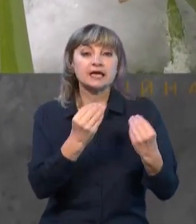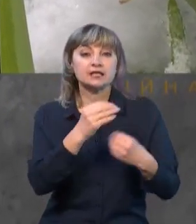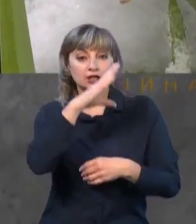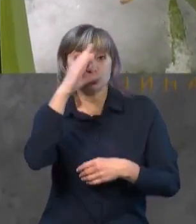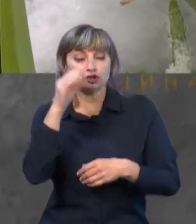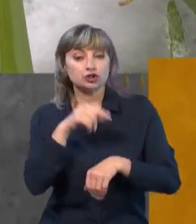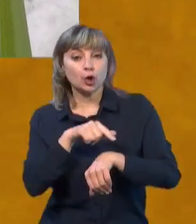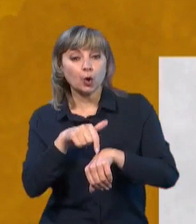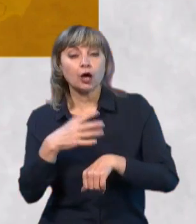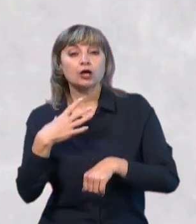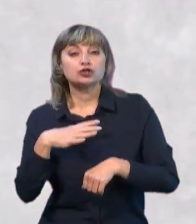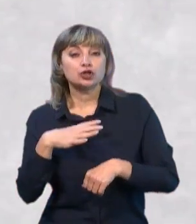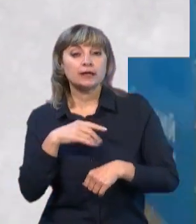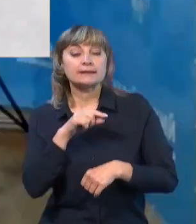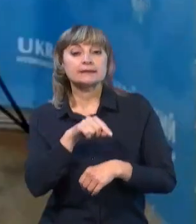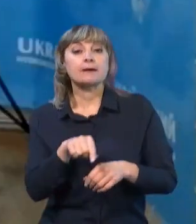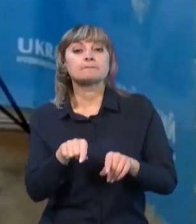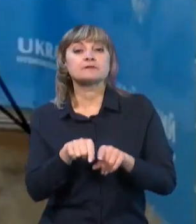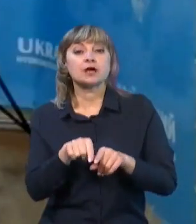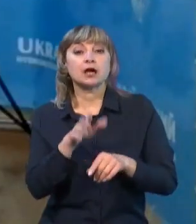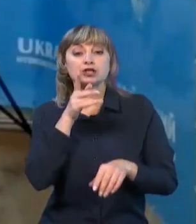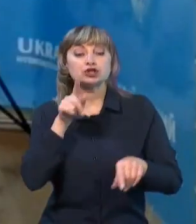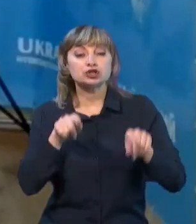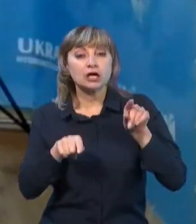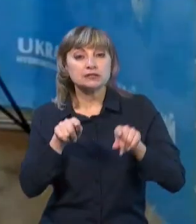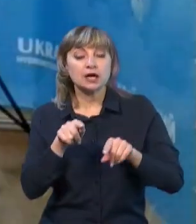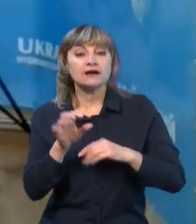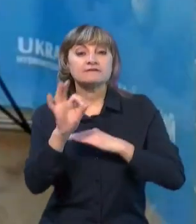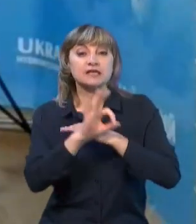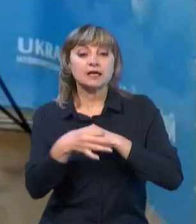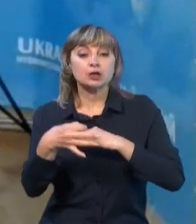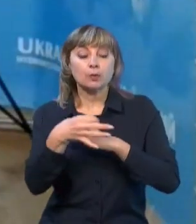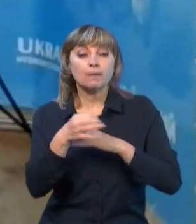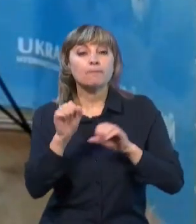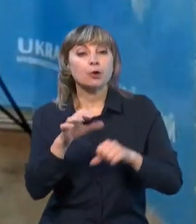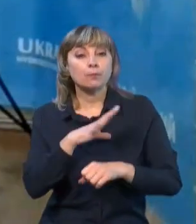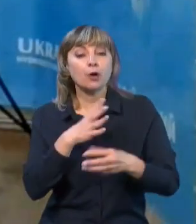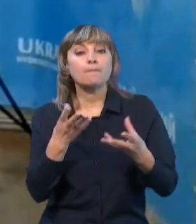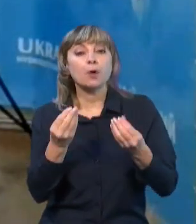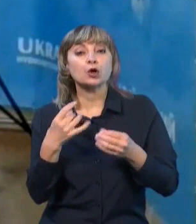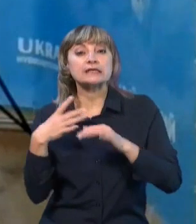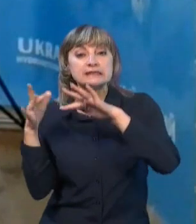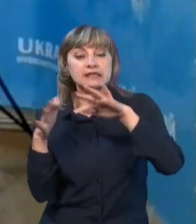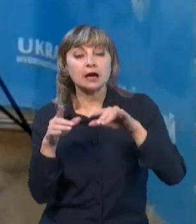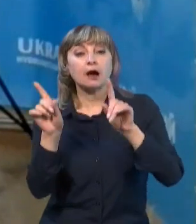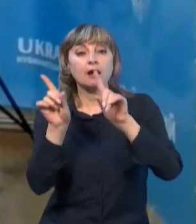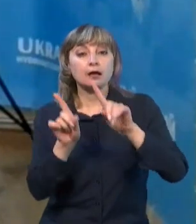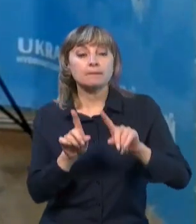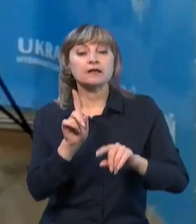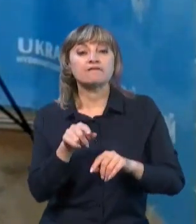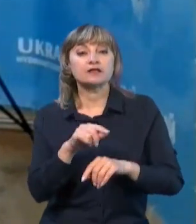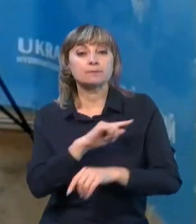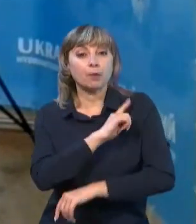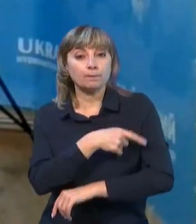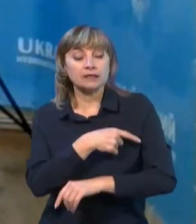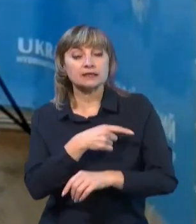години, і очікуємо, що там все ж таки час від часу в західних областях може бути ще мокрий сніг. В Карпатах навіть помірний